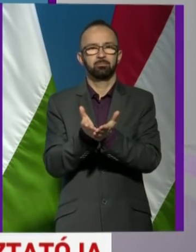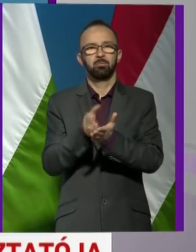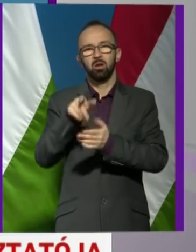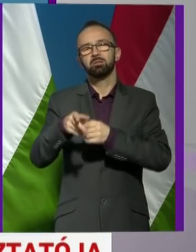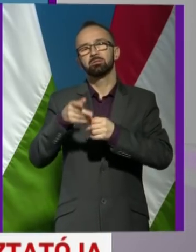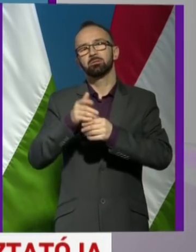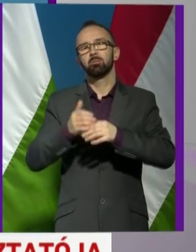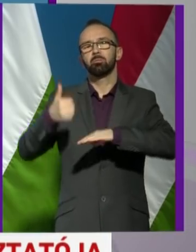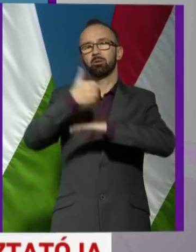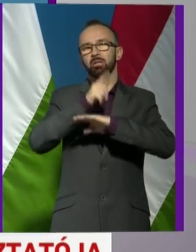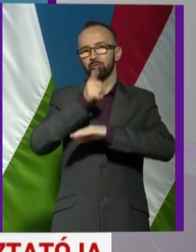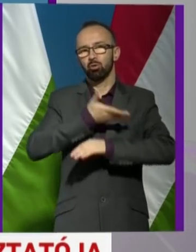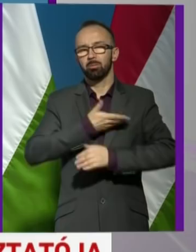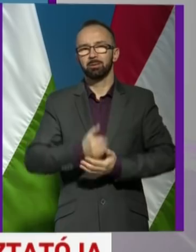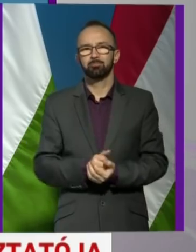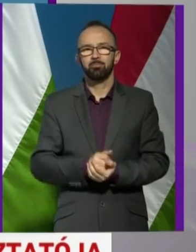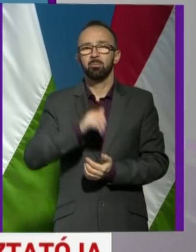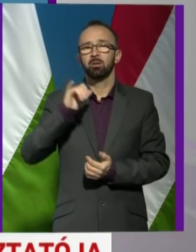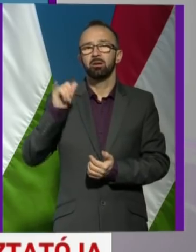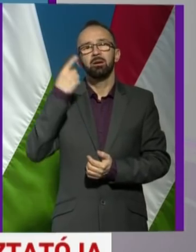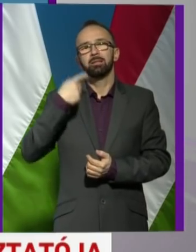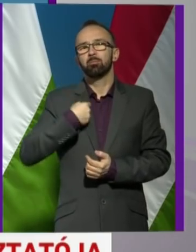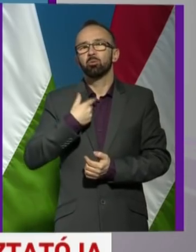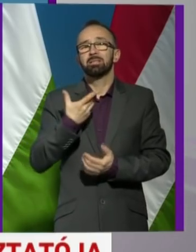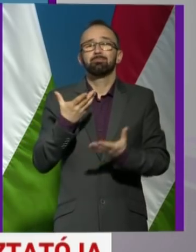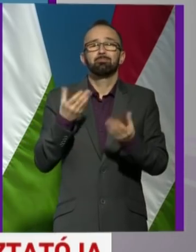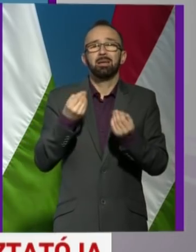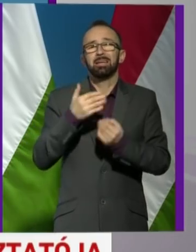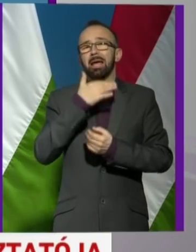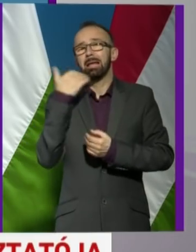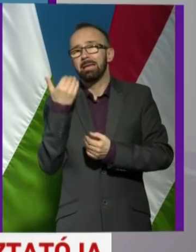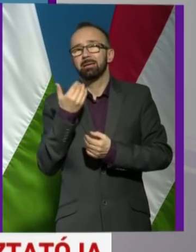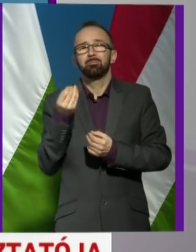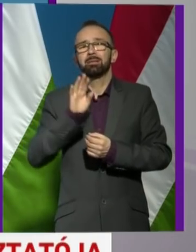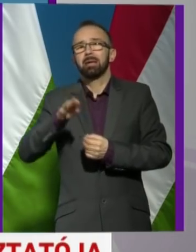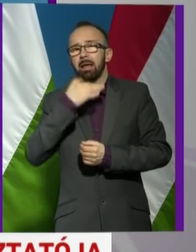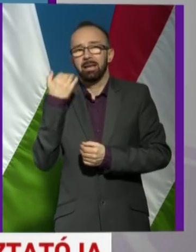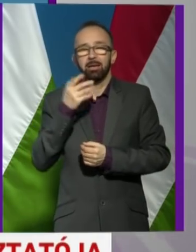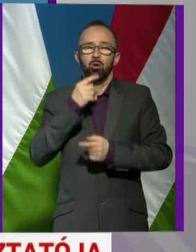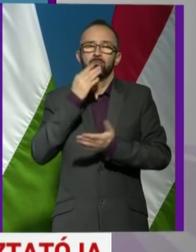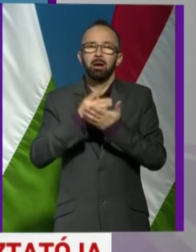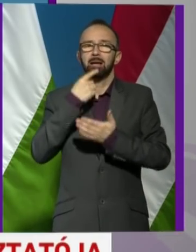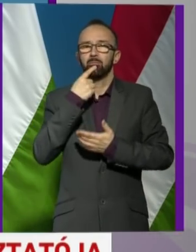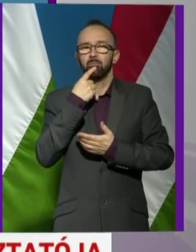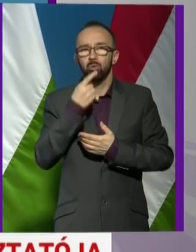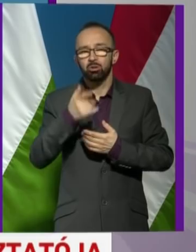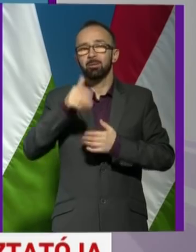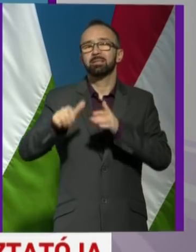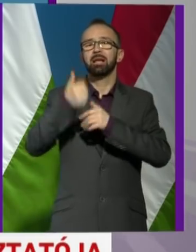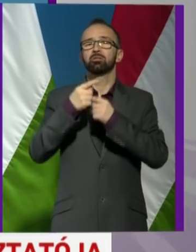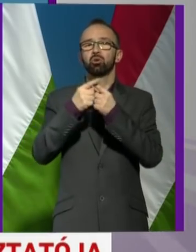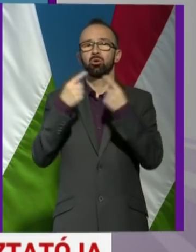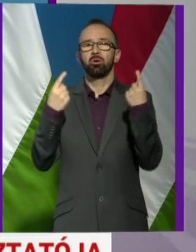az prioritást fog élvezni. És nem tudom, hogy ez mennyire lesz elég és mire lesz elég, de ahogy említettem már, ez most egy első